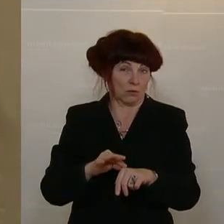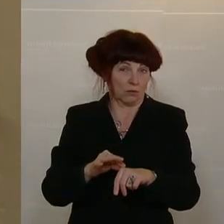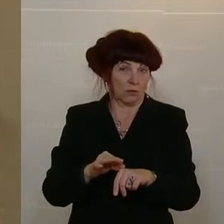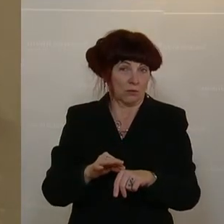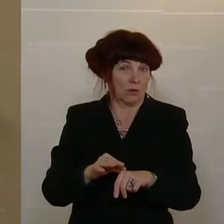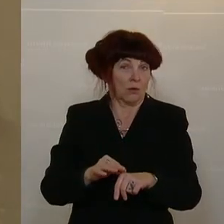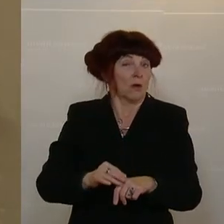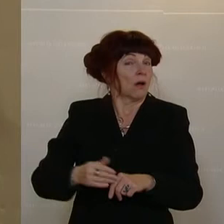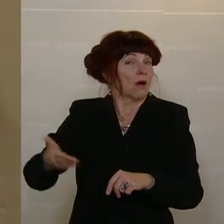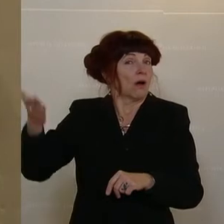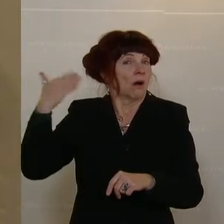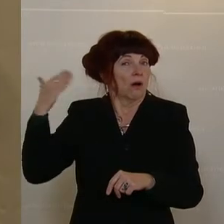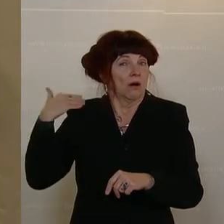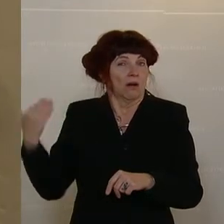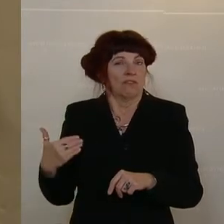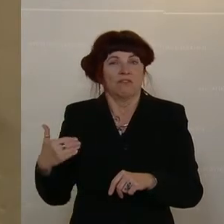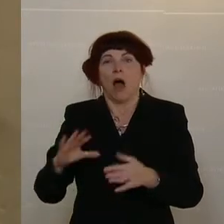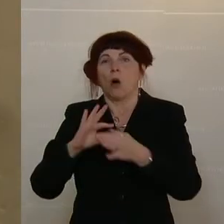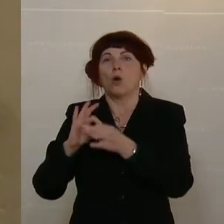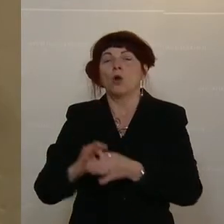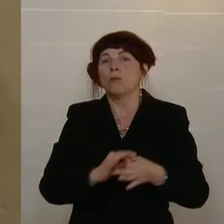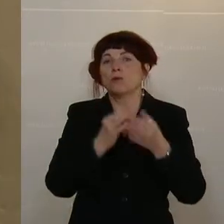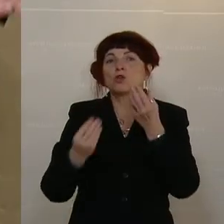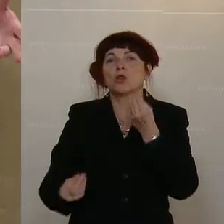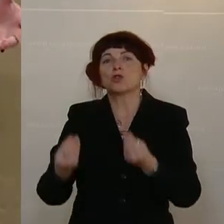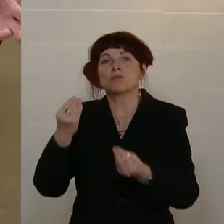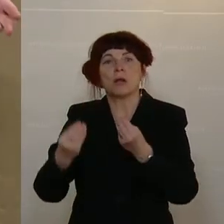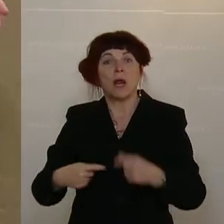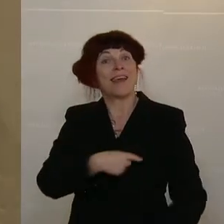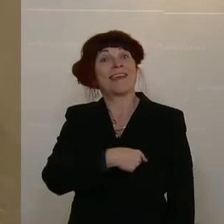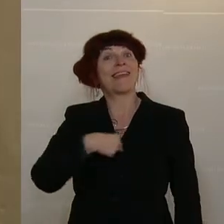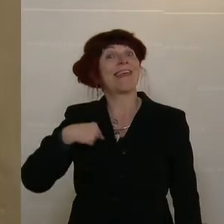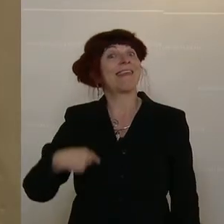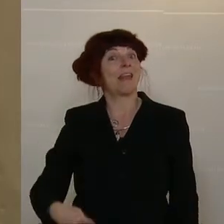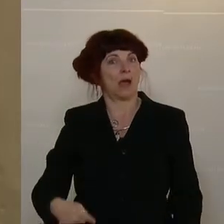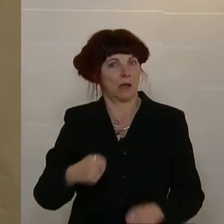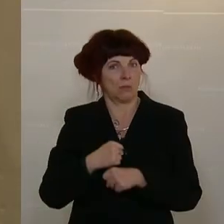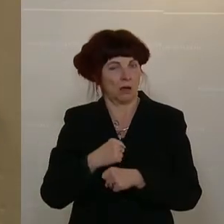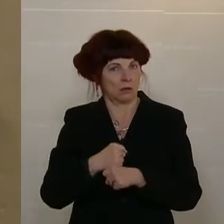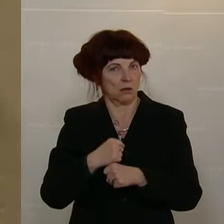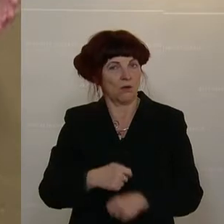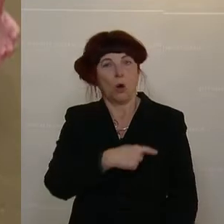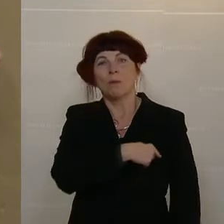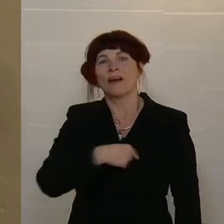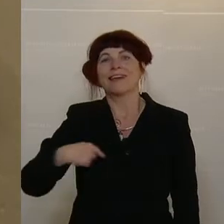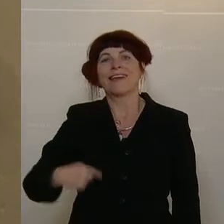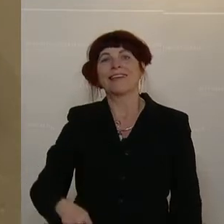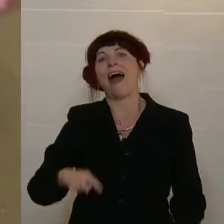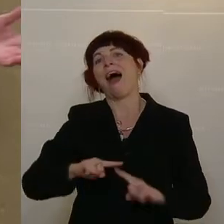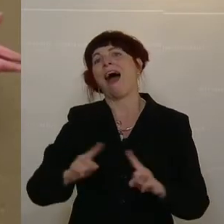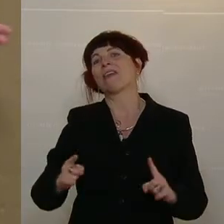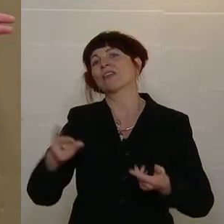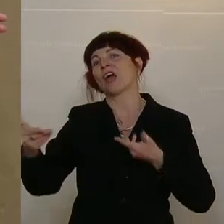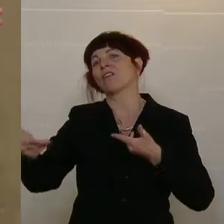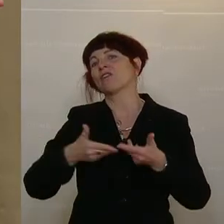der Ausrichtung der Olympischen Spiele. Zum Beispiel in China, weil China eine ganz andere Wirtschaftsmacht ist, hat sich